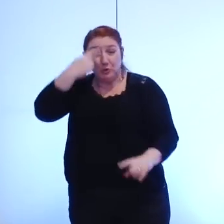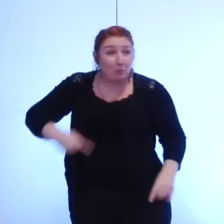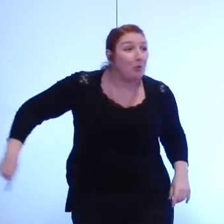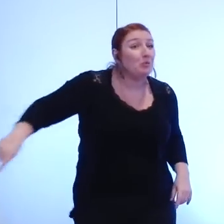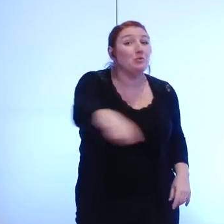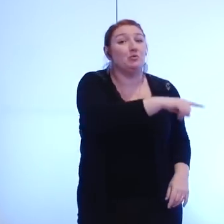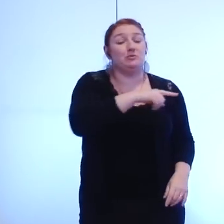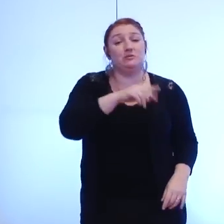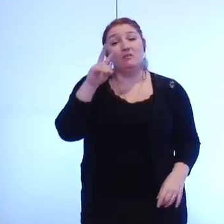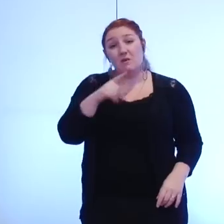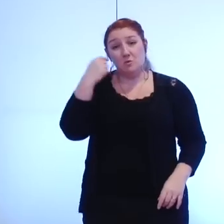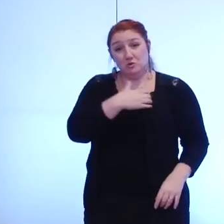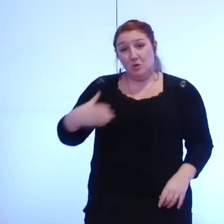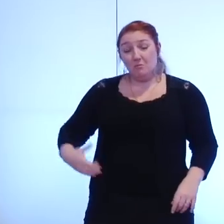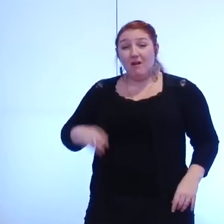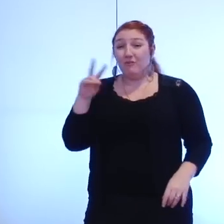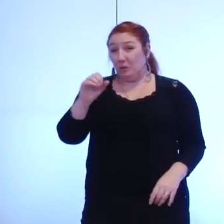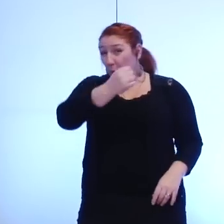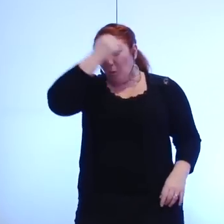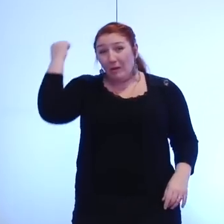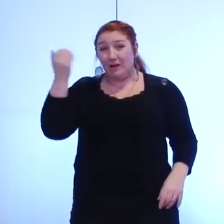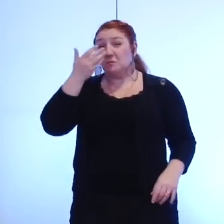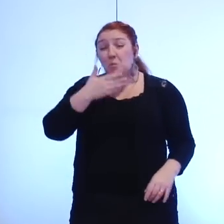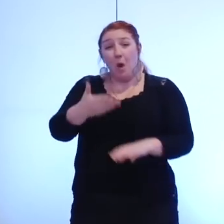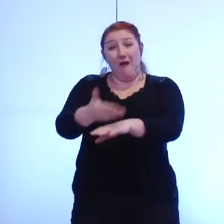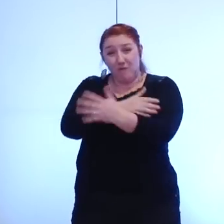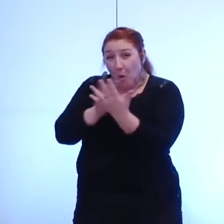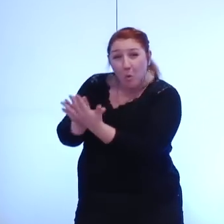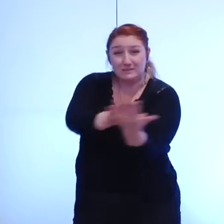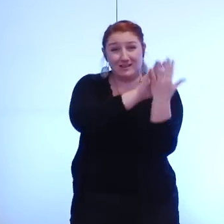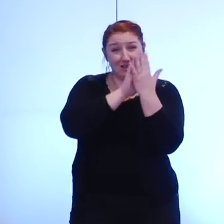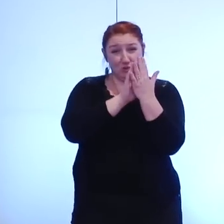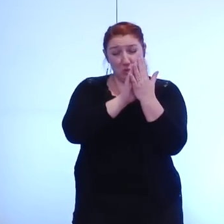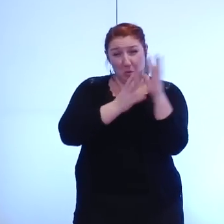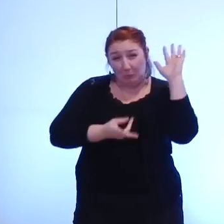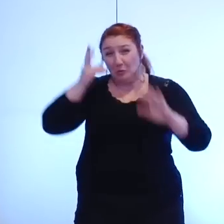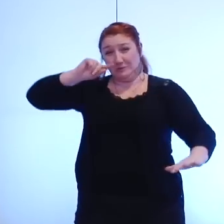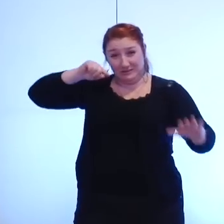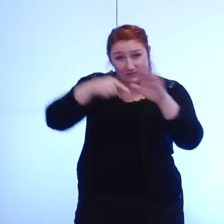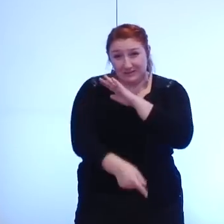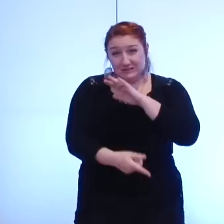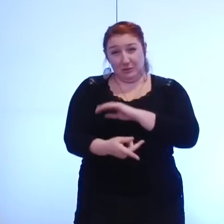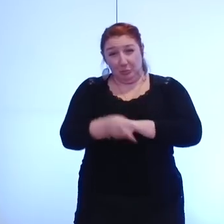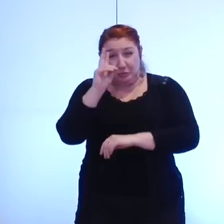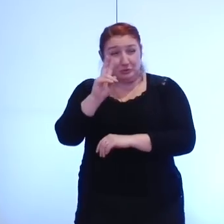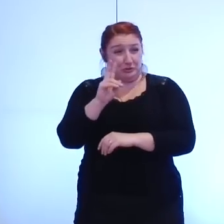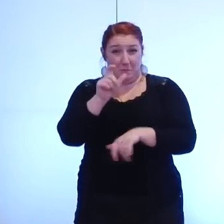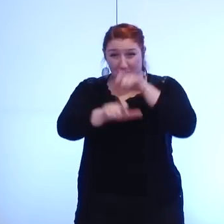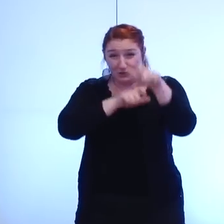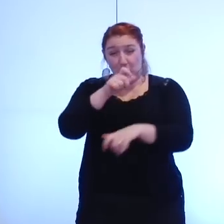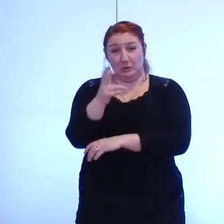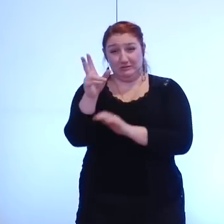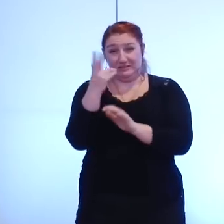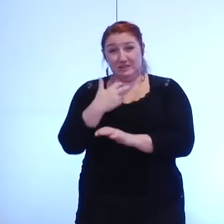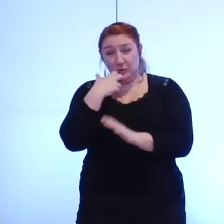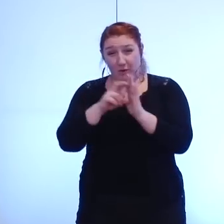'objet d'un travail de concertation plus dense plus rapide à l'égard des grenoblois nous pensons qu'il faut accompagner cette